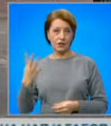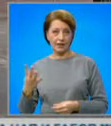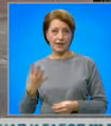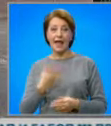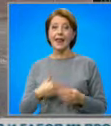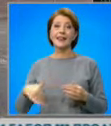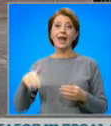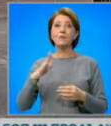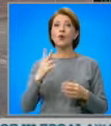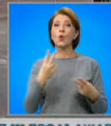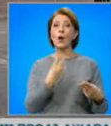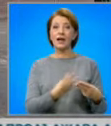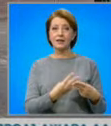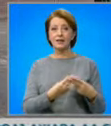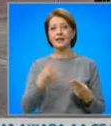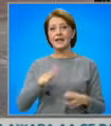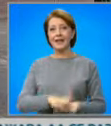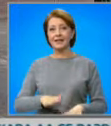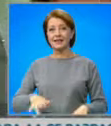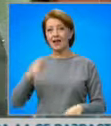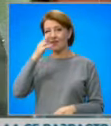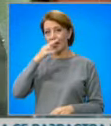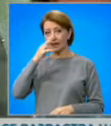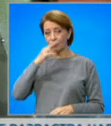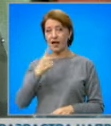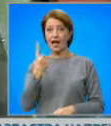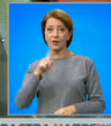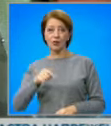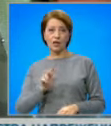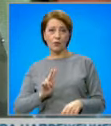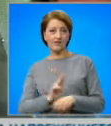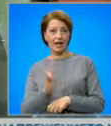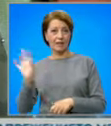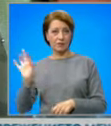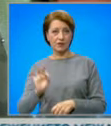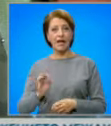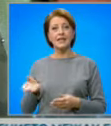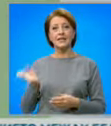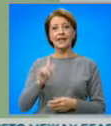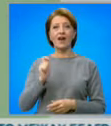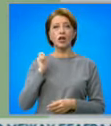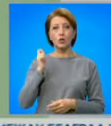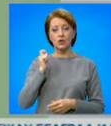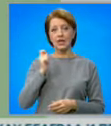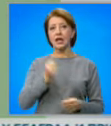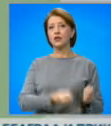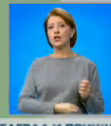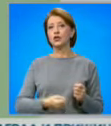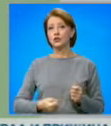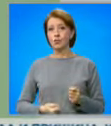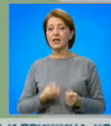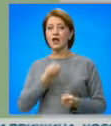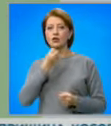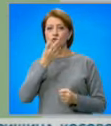-много са карантинираните деца в Велико Търновско, 1,12%. Следват Кюстендил и Шумен. За сега случаите се